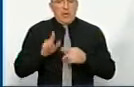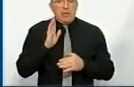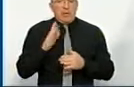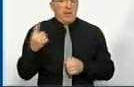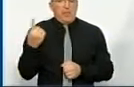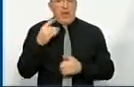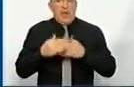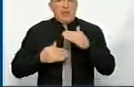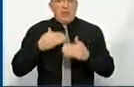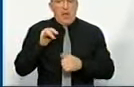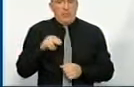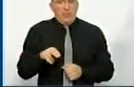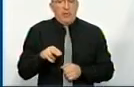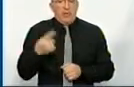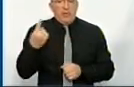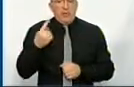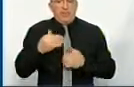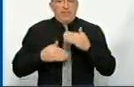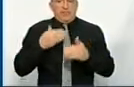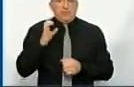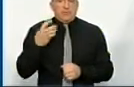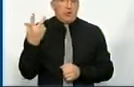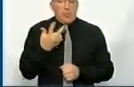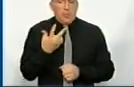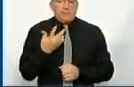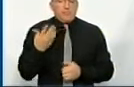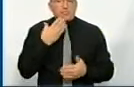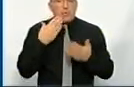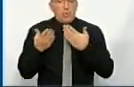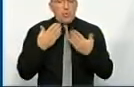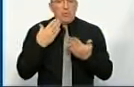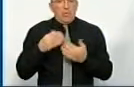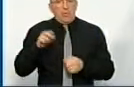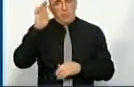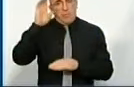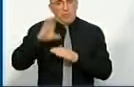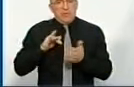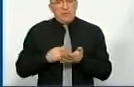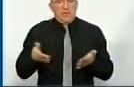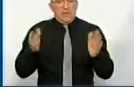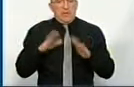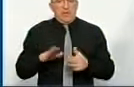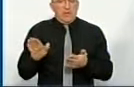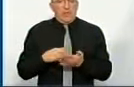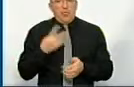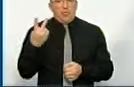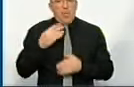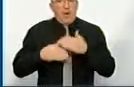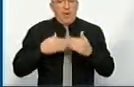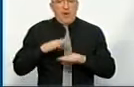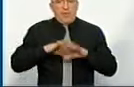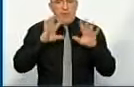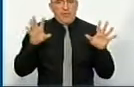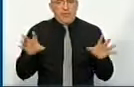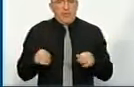тільки перший етап. Перший етап з трьох. Що стосується бюджетної децентралізації, виключно другий етап. У цілому